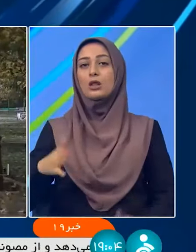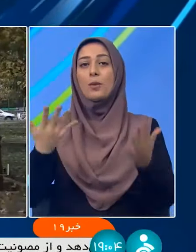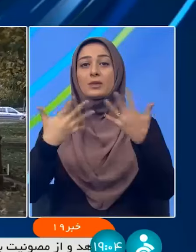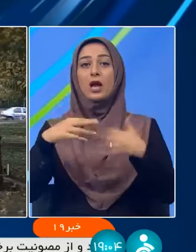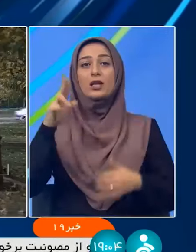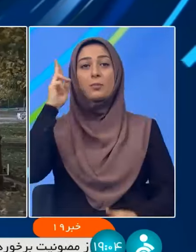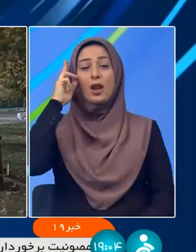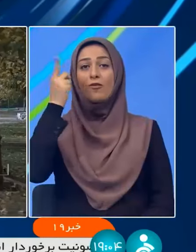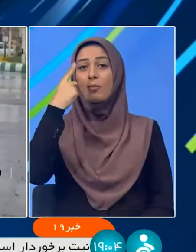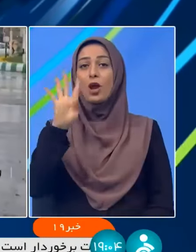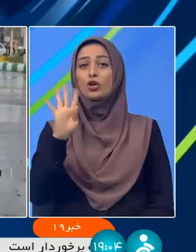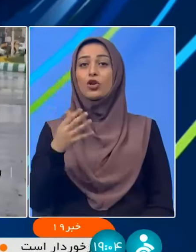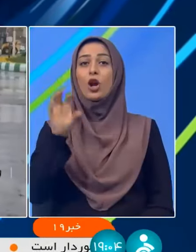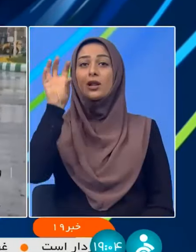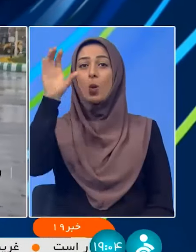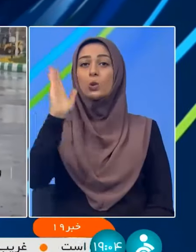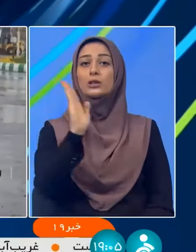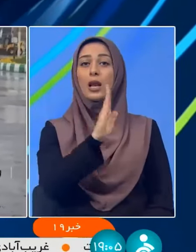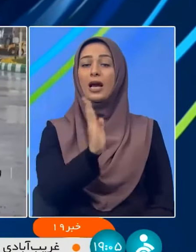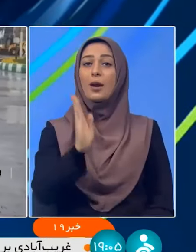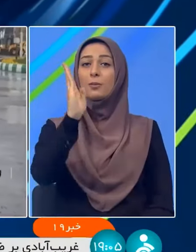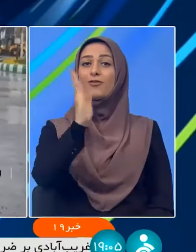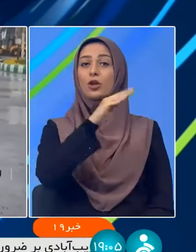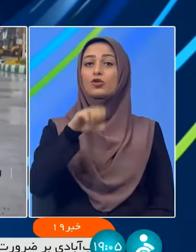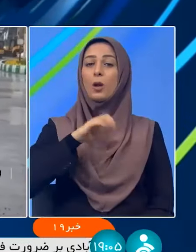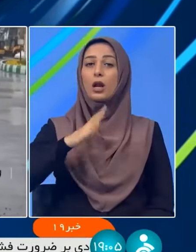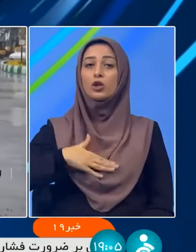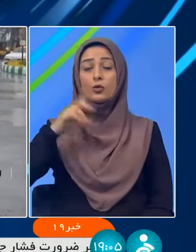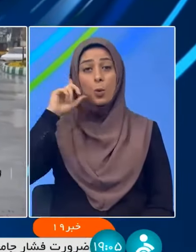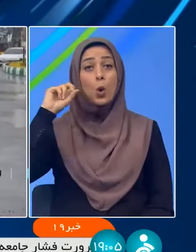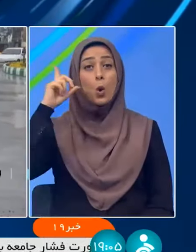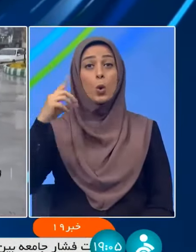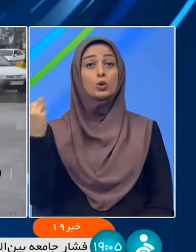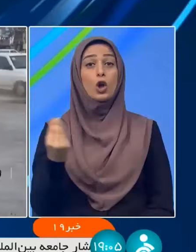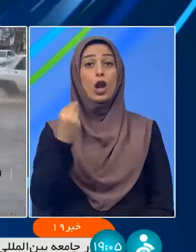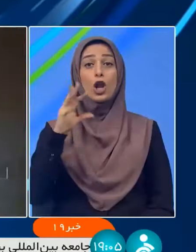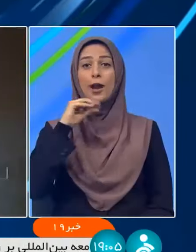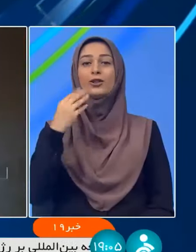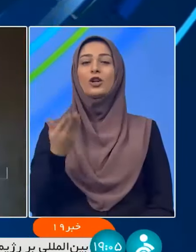14 اصان غربی و شمال غربی کشور خوشدار نارنجی سادر کرده